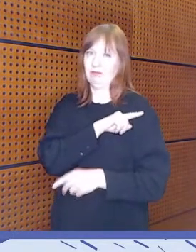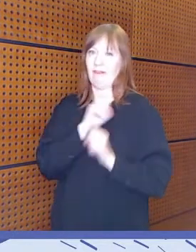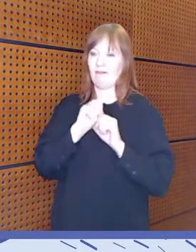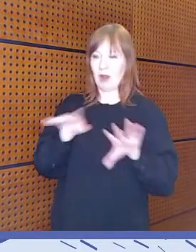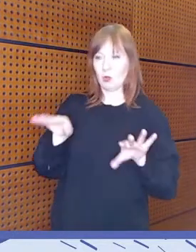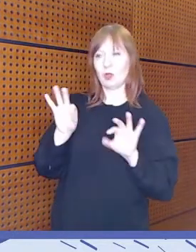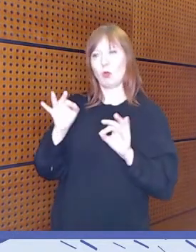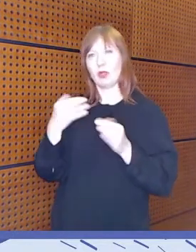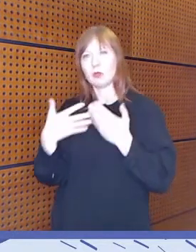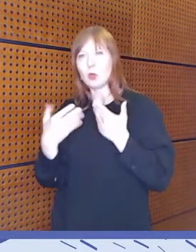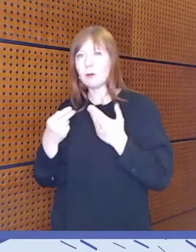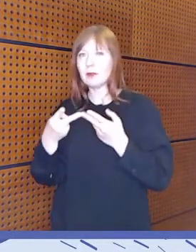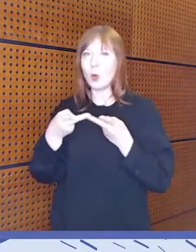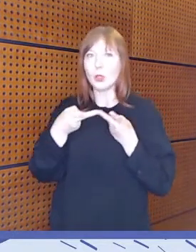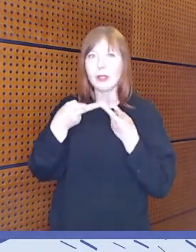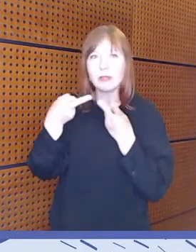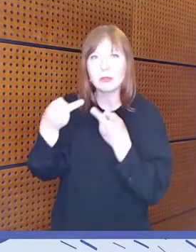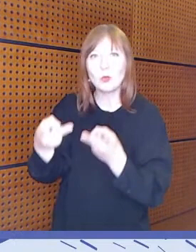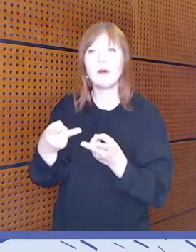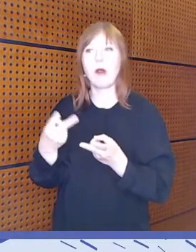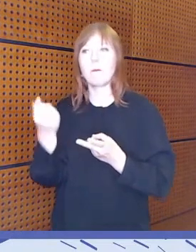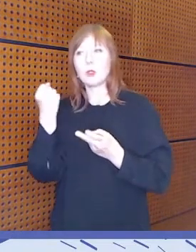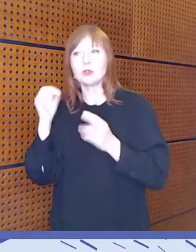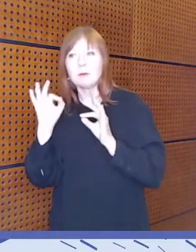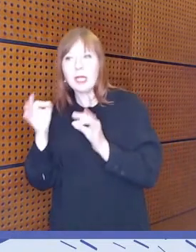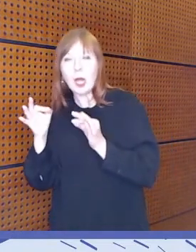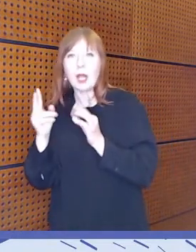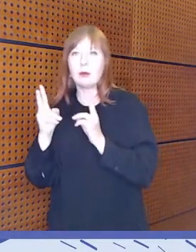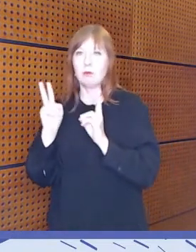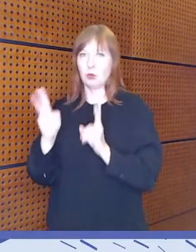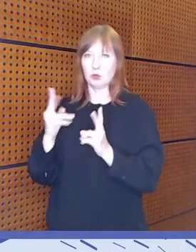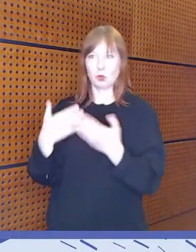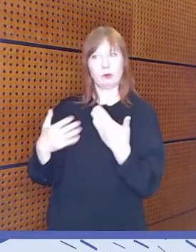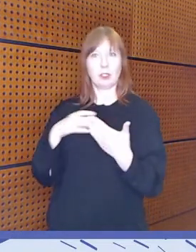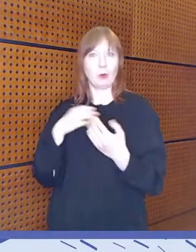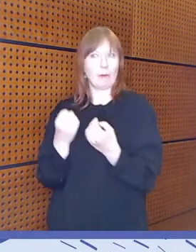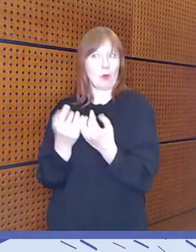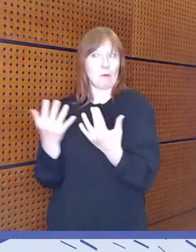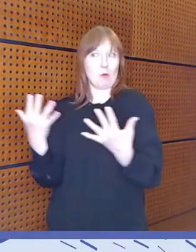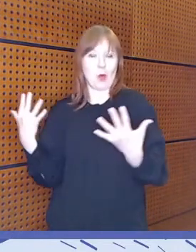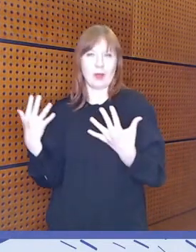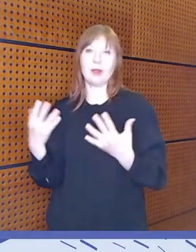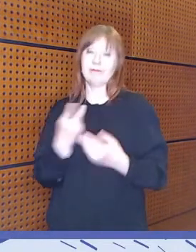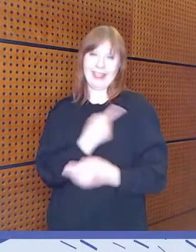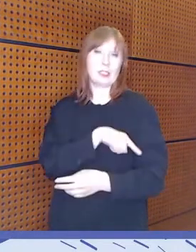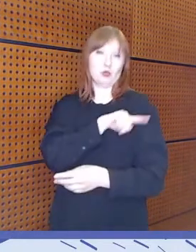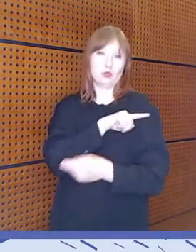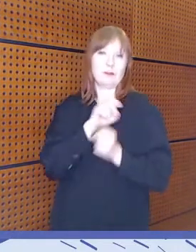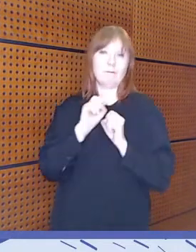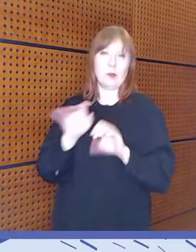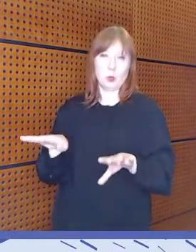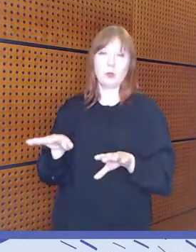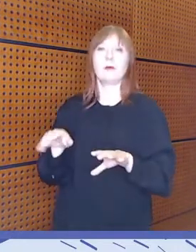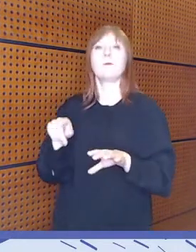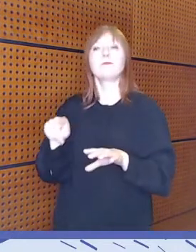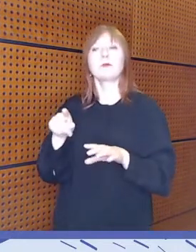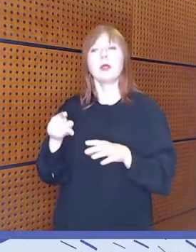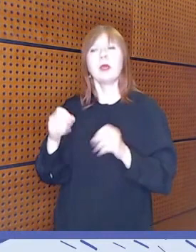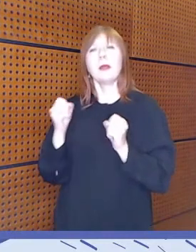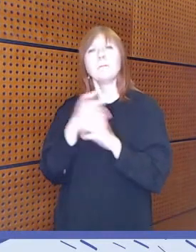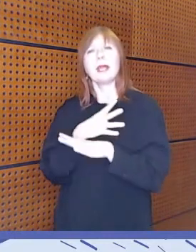mahdollisuuksiin, kuinka monipuolista se toiminta voi olla. Aika usein mediakasvatustoiminta on